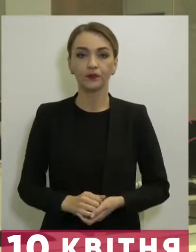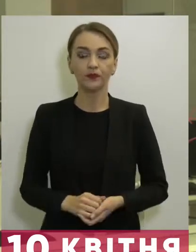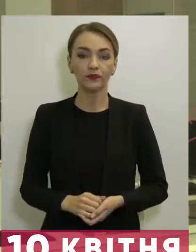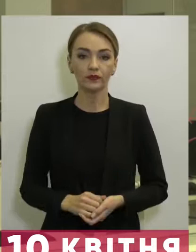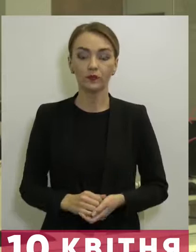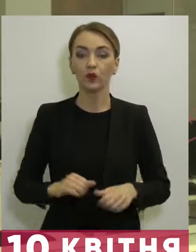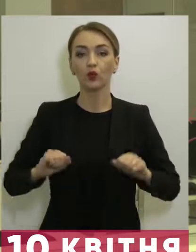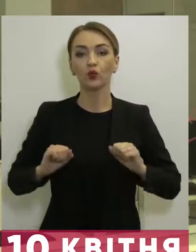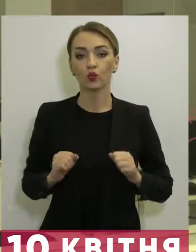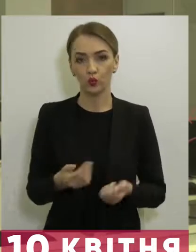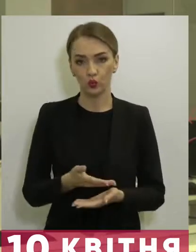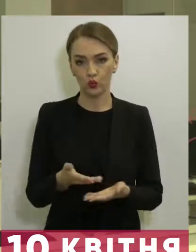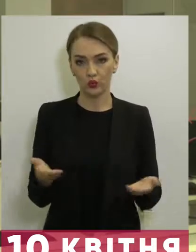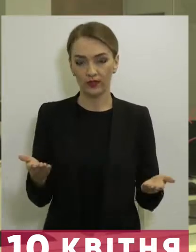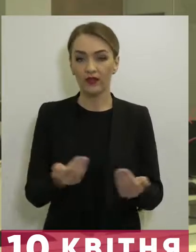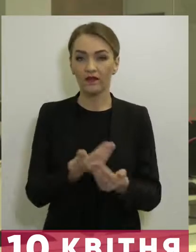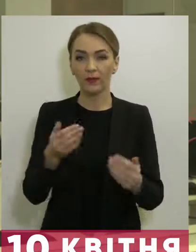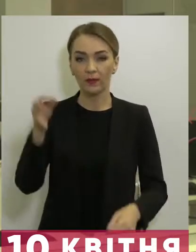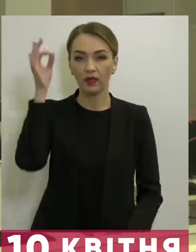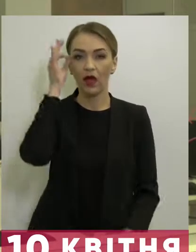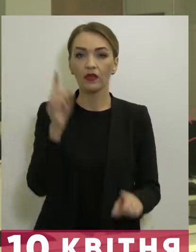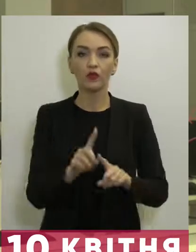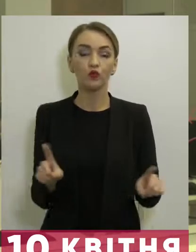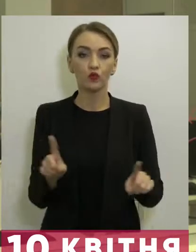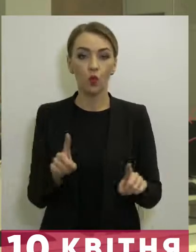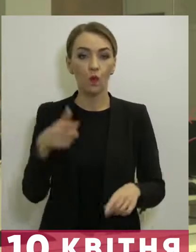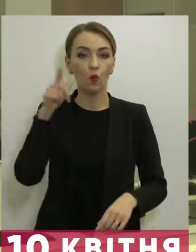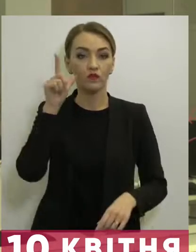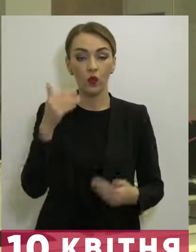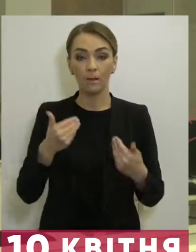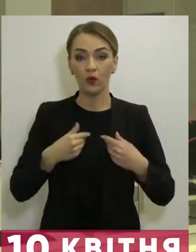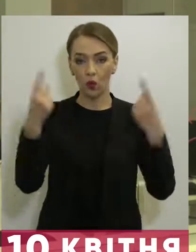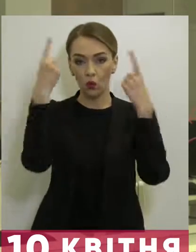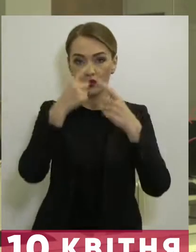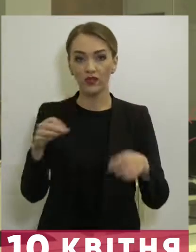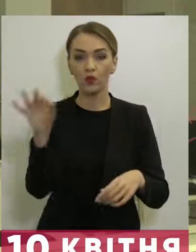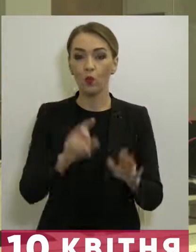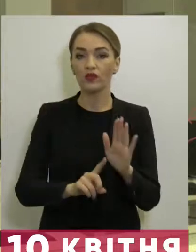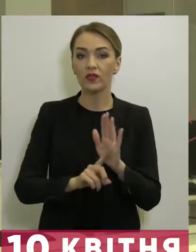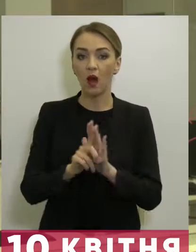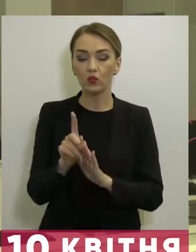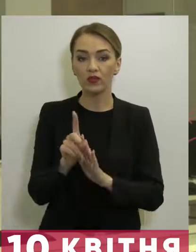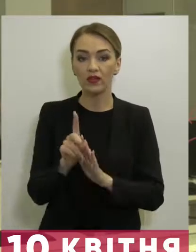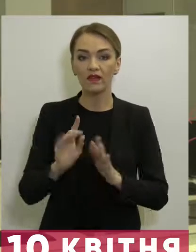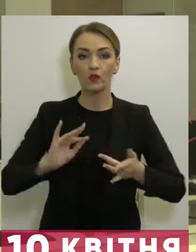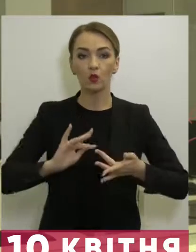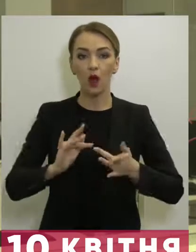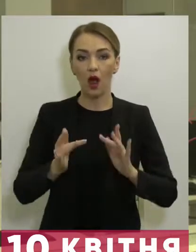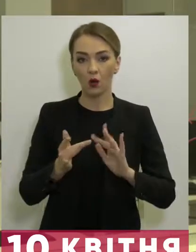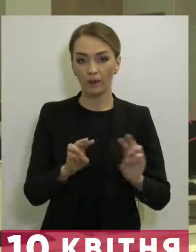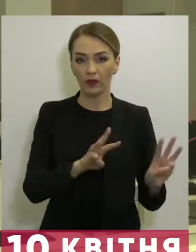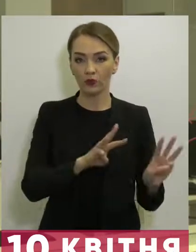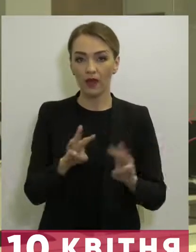Друзі, ви пам'ятаєте, що позавчора ми оголосили про запуск віртуальної платформи